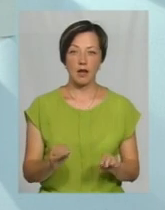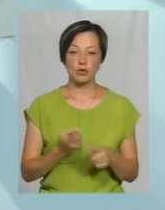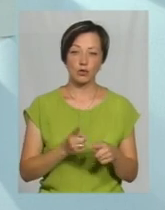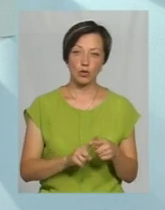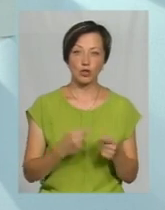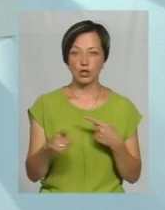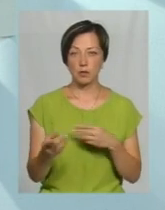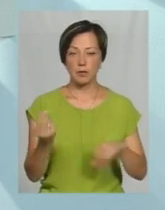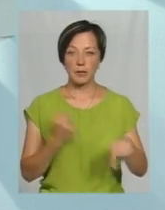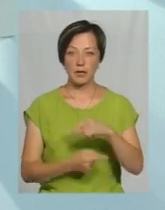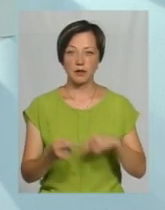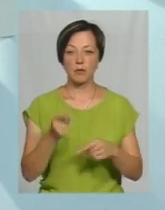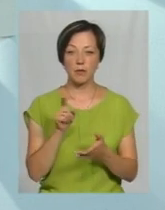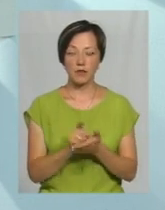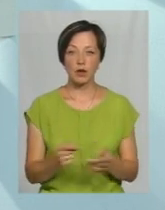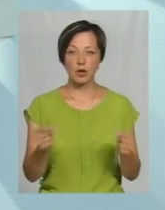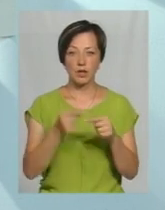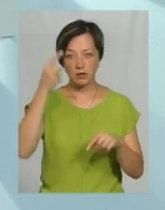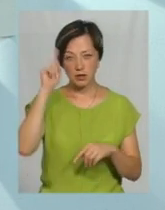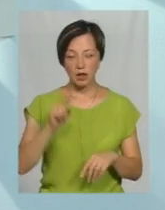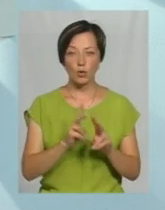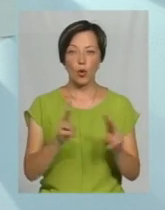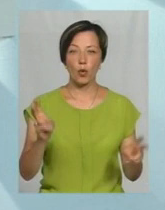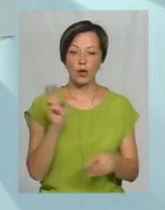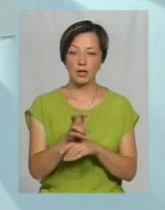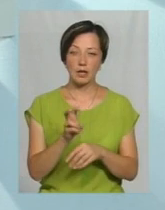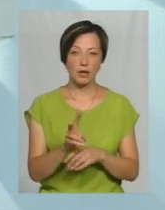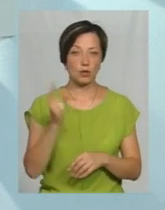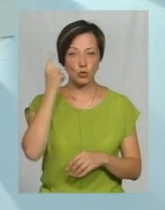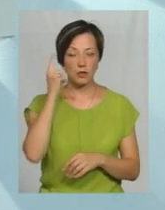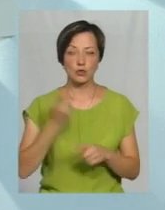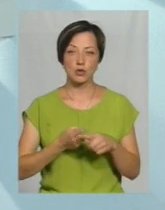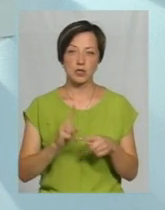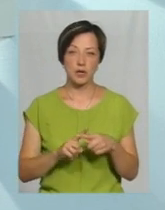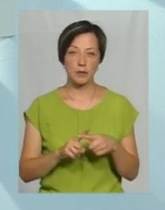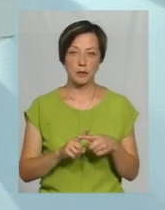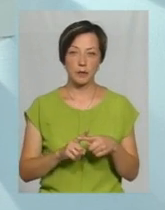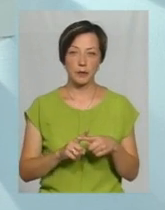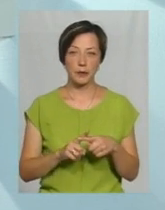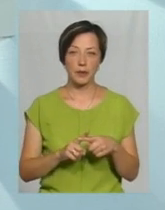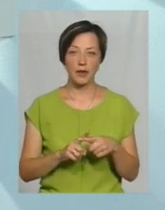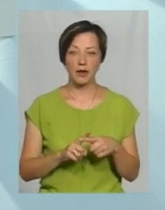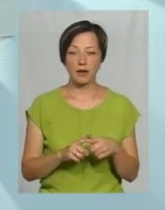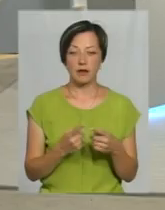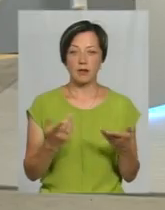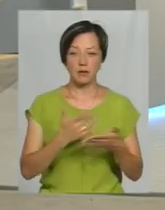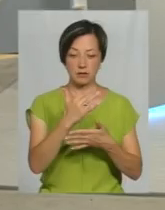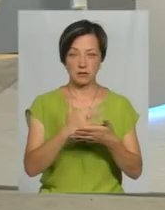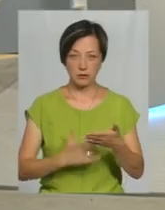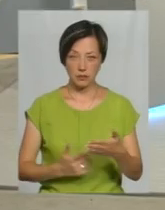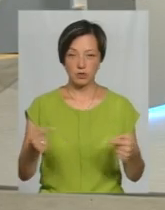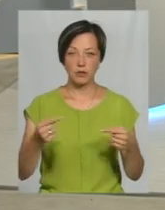того чи іншого підприємця, т.е. ми повинні конкретно знати, до кого йти, а не повинні думати, що це от Іваново, Петрово, Сідорово,